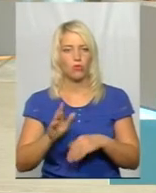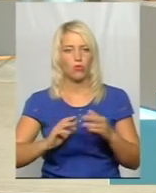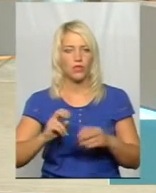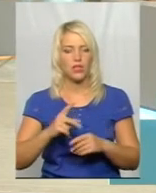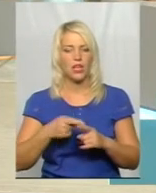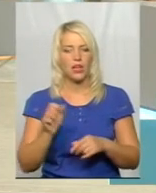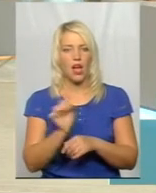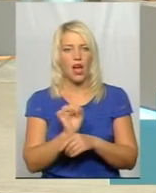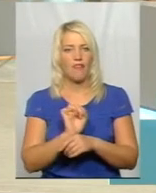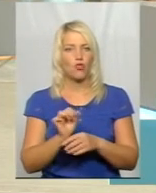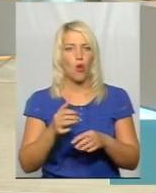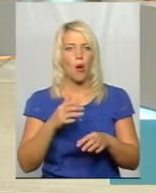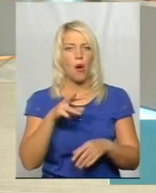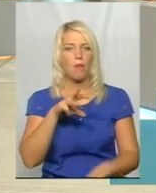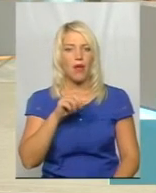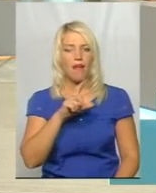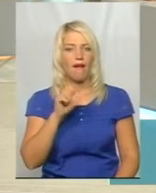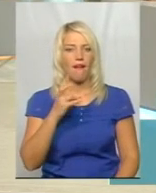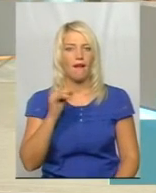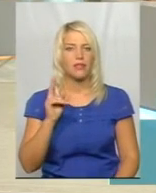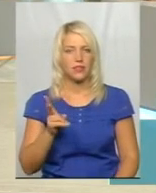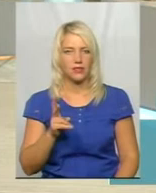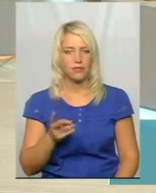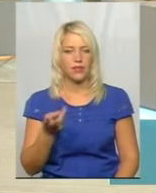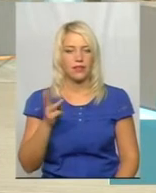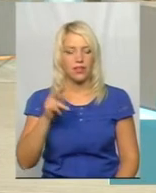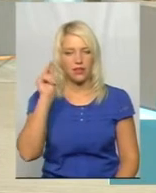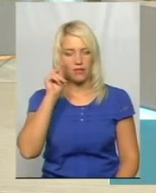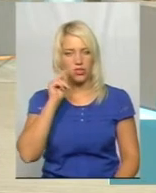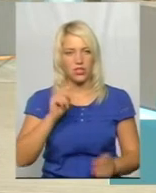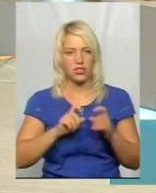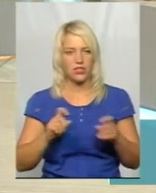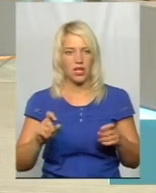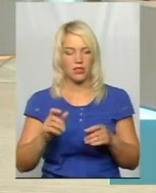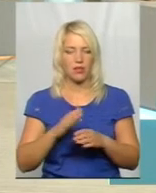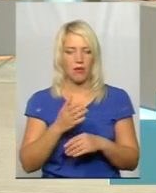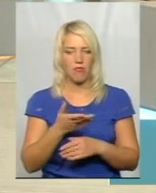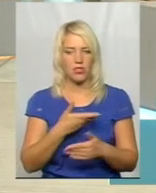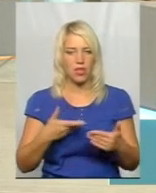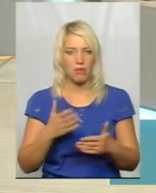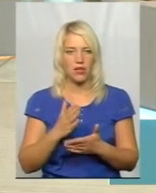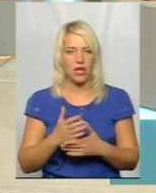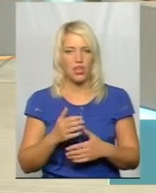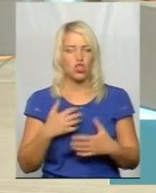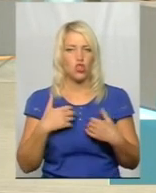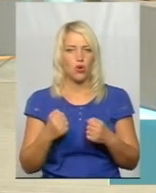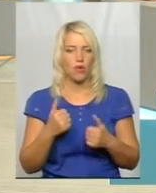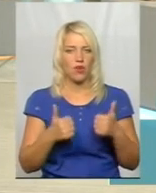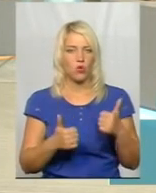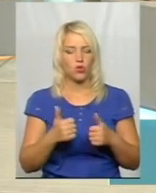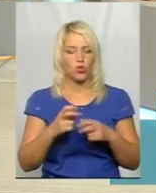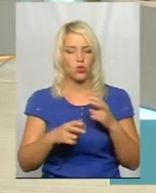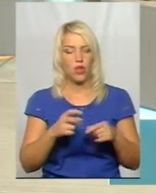автомеханік, короткоговорячи, наші три навчальні заклади. І між нами йде така здорова конкуренція, і, мабуть, шукають і там, і там.